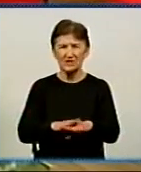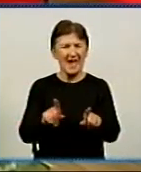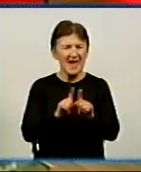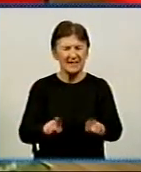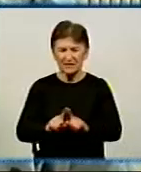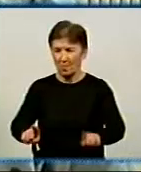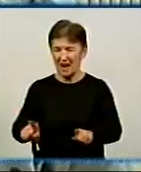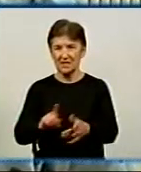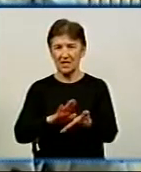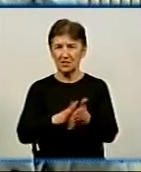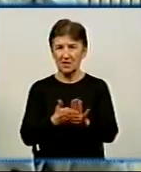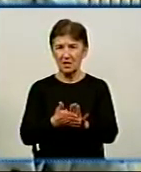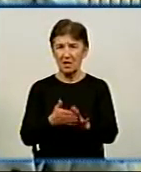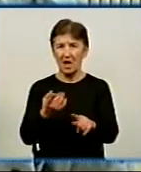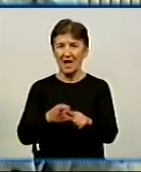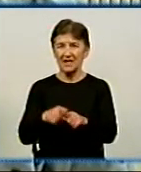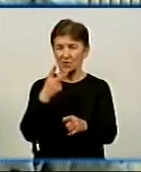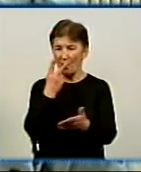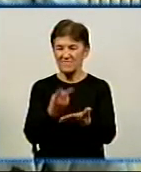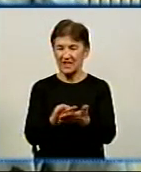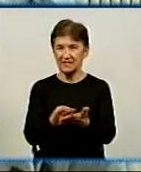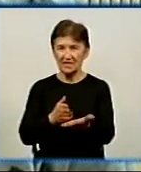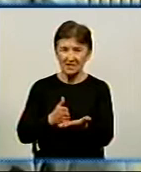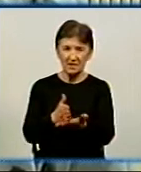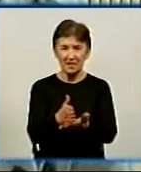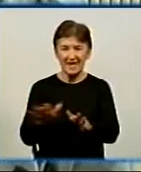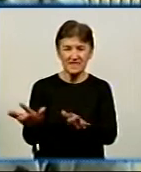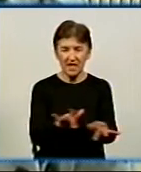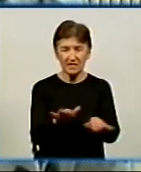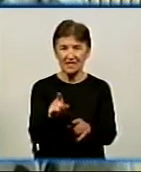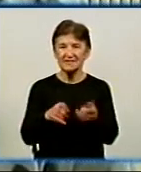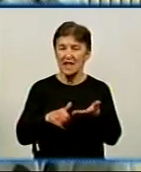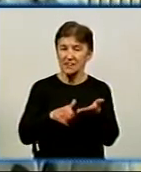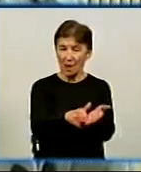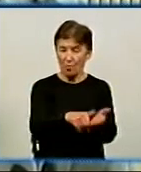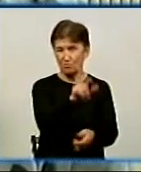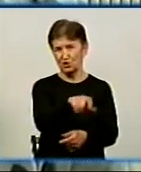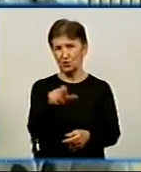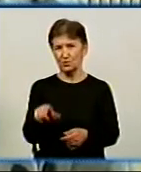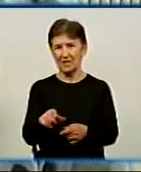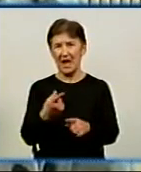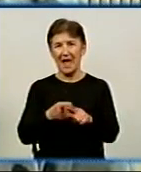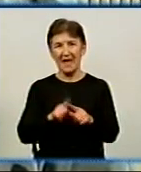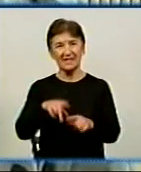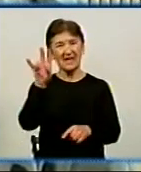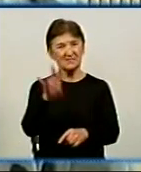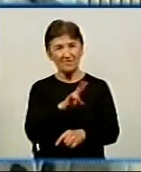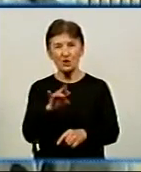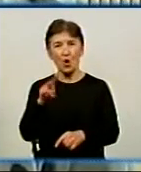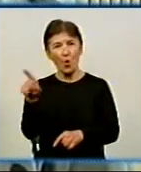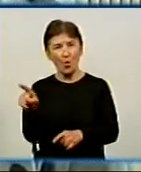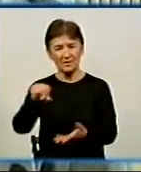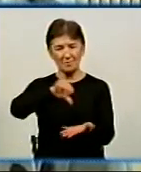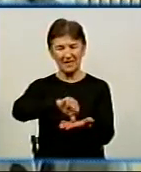ситуаціях. Капеланство – це вік діяльності, який направлено на допомогу цим людям. Це священнослужитель, але він не представник